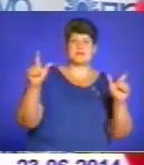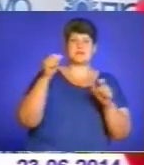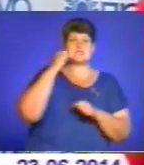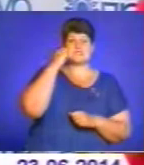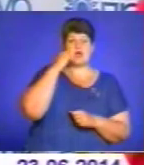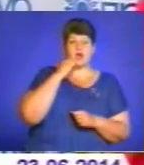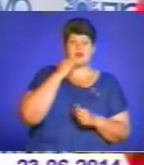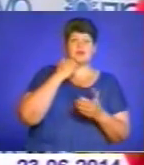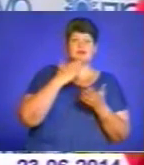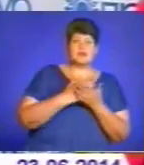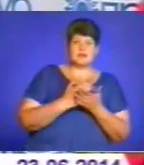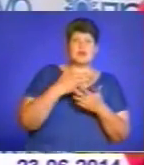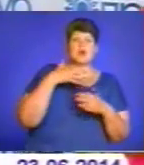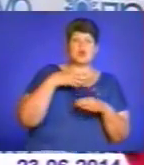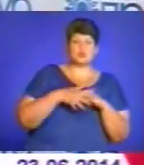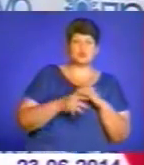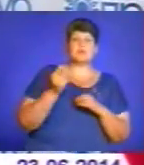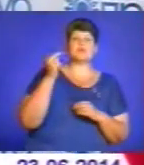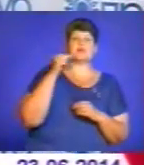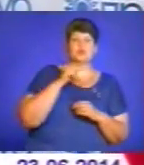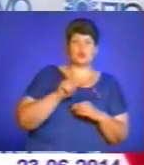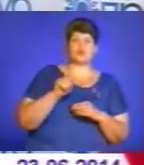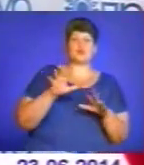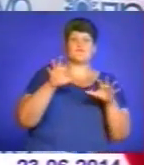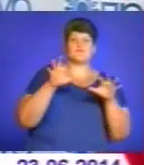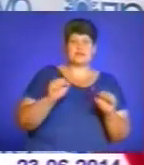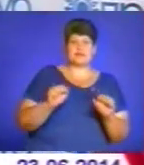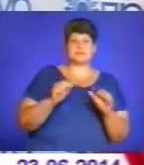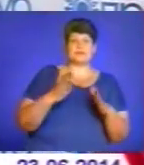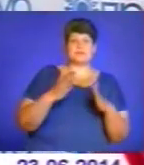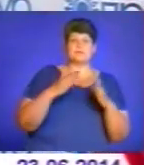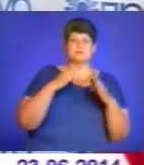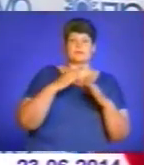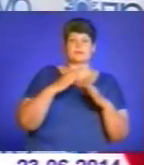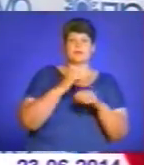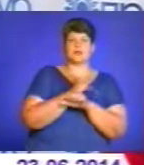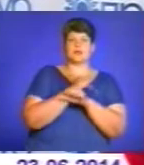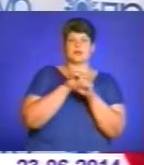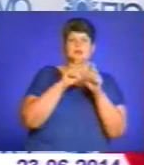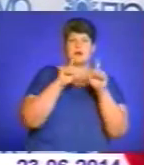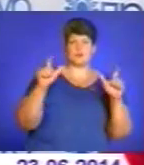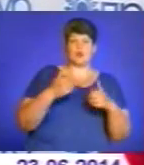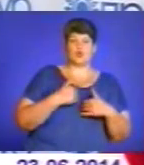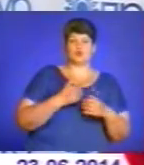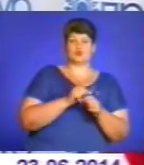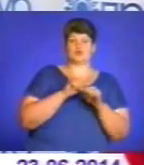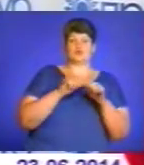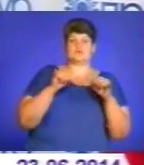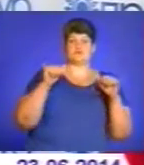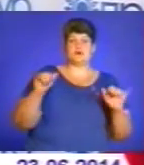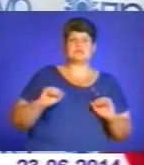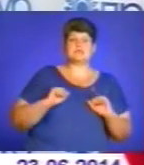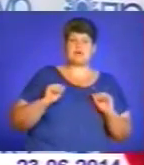Є десь розуміння того, що власники табору мають намір розвивати табір. Вони стараються.